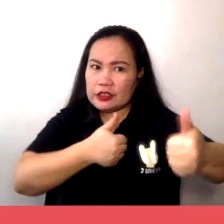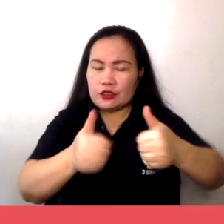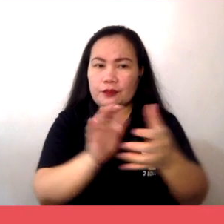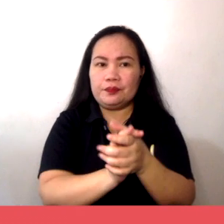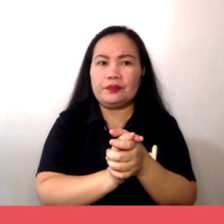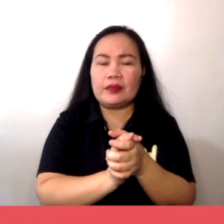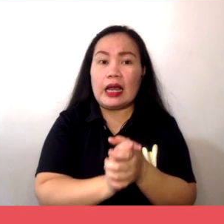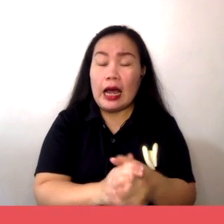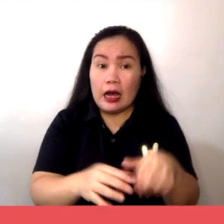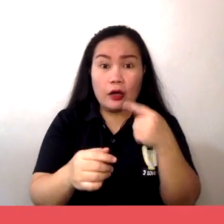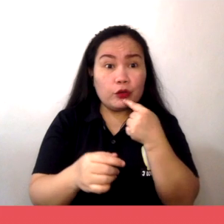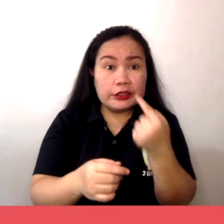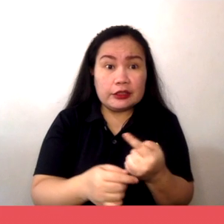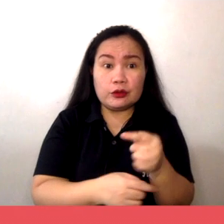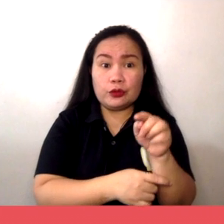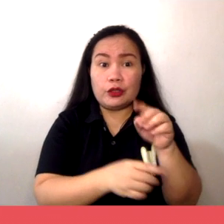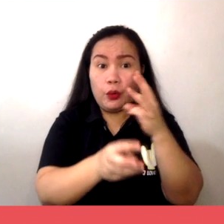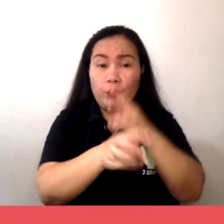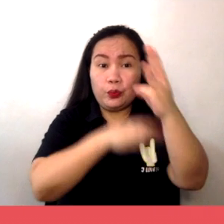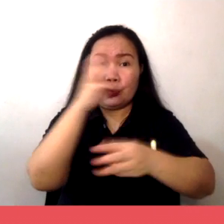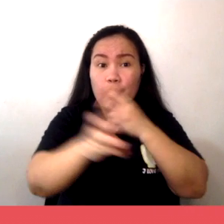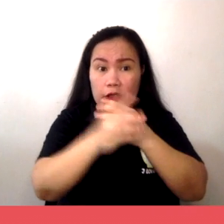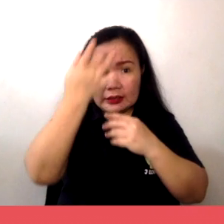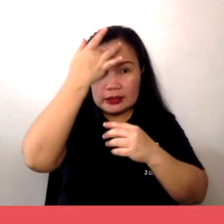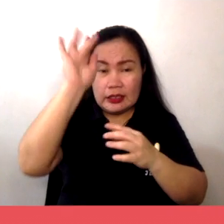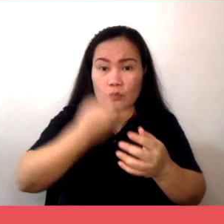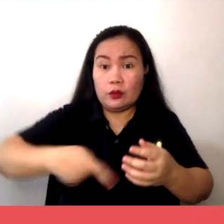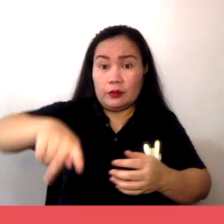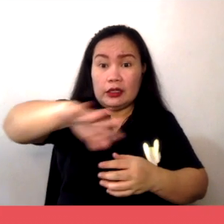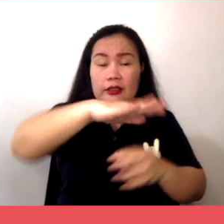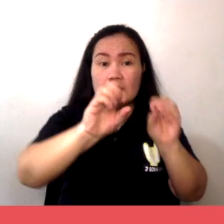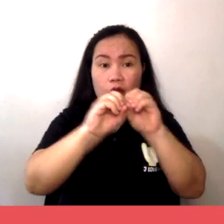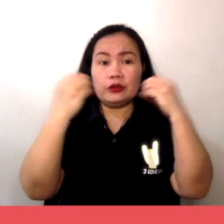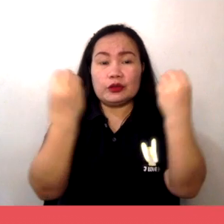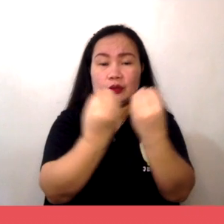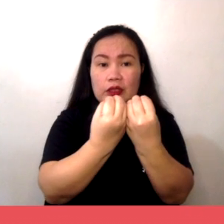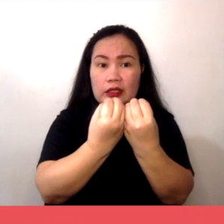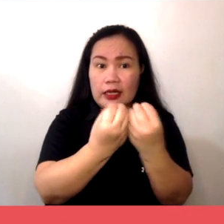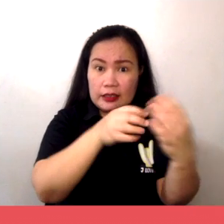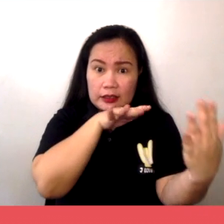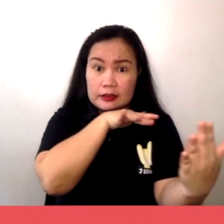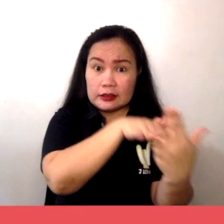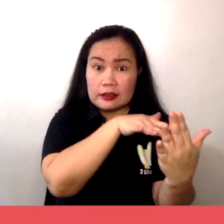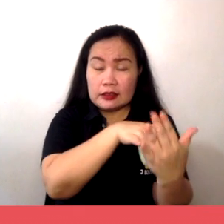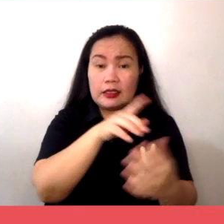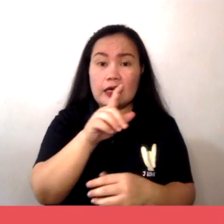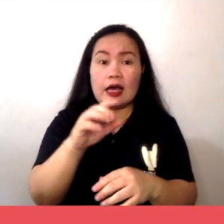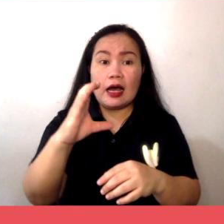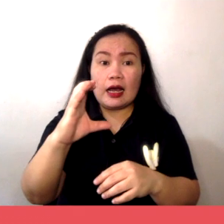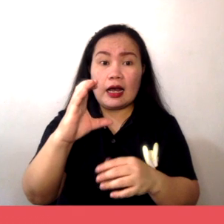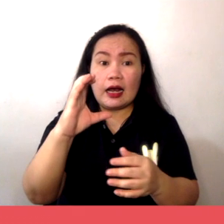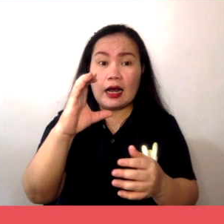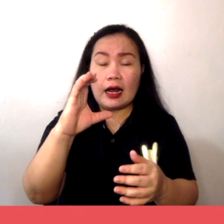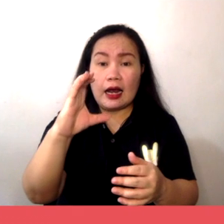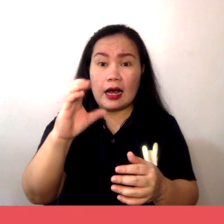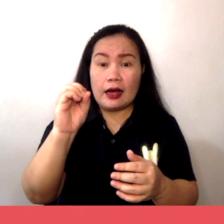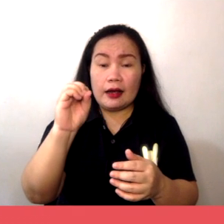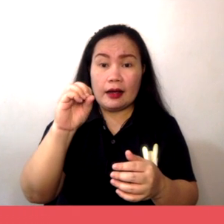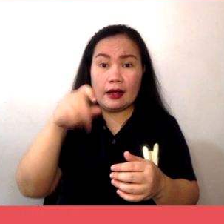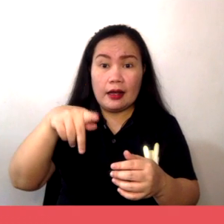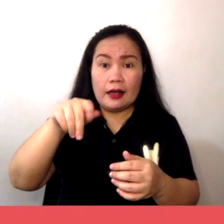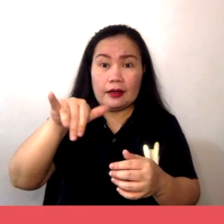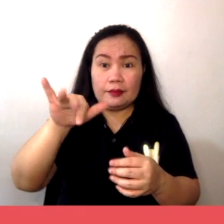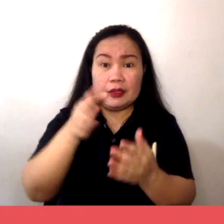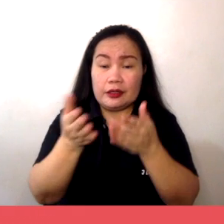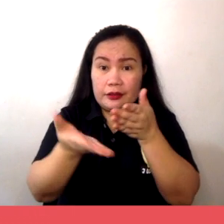batay sa World Intellectual Property Organization, ating pag-aralan ang copyright, patent, pati na